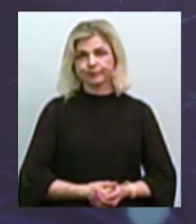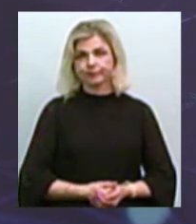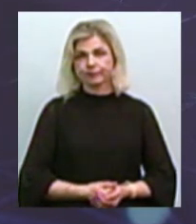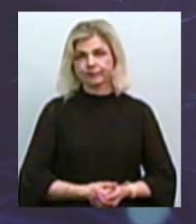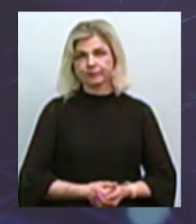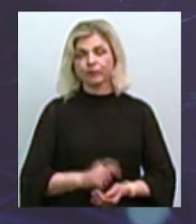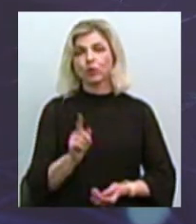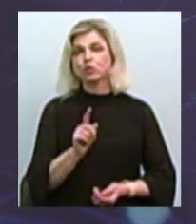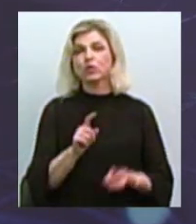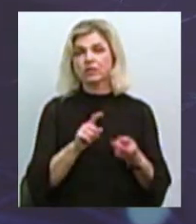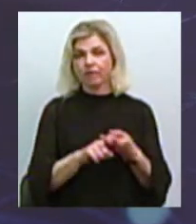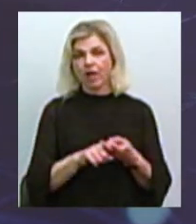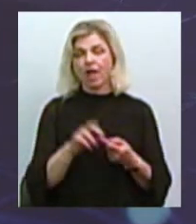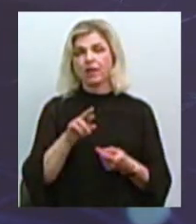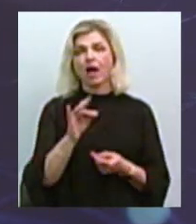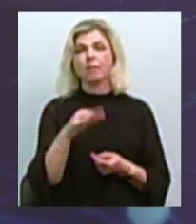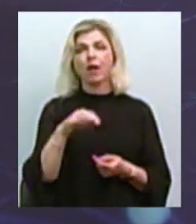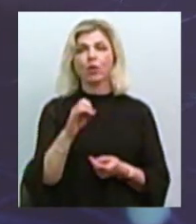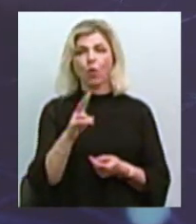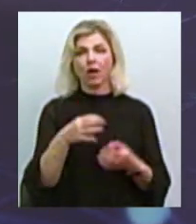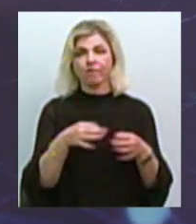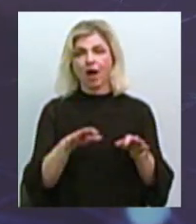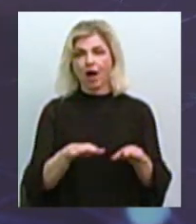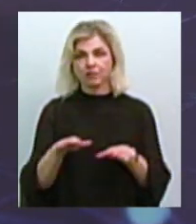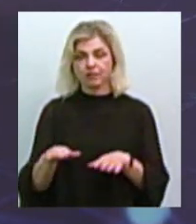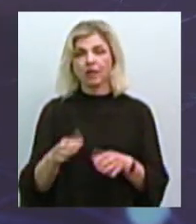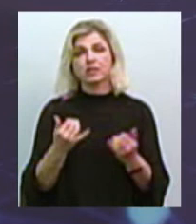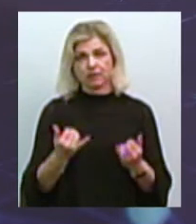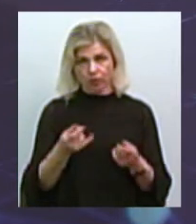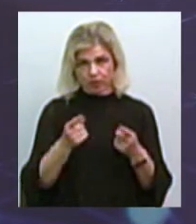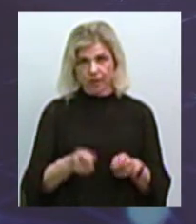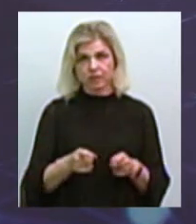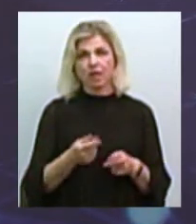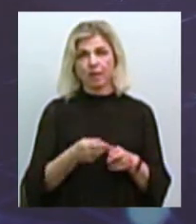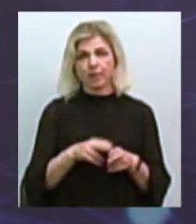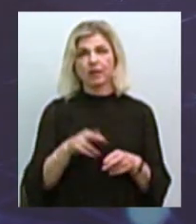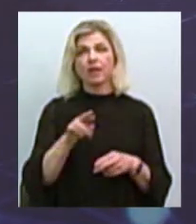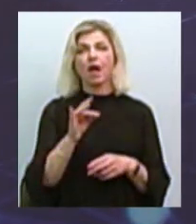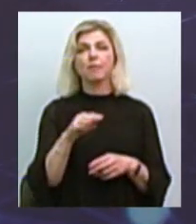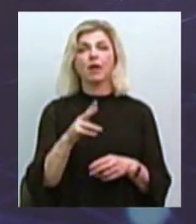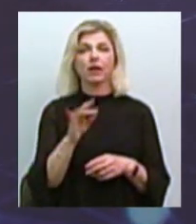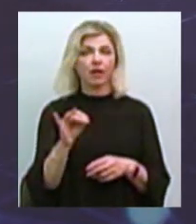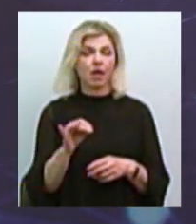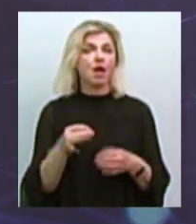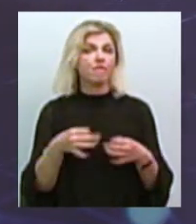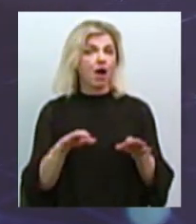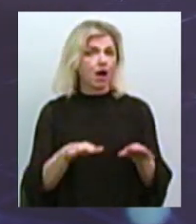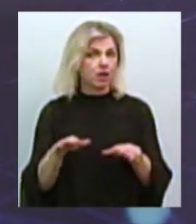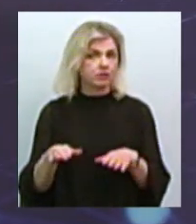Те, що стосується ярмарок вакансій. Ну, на сьогодні, дійсно, я хочу зазначити, що саме ярмарки вакансій, мабуть, на сьогодні є